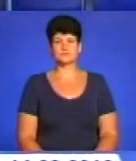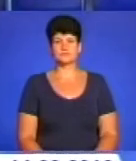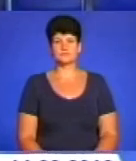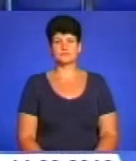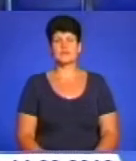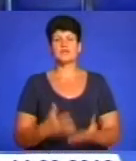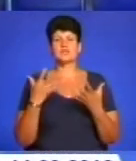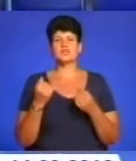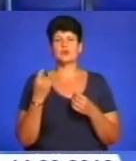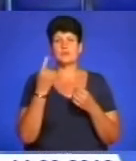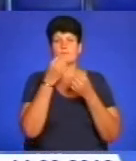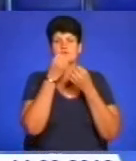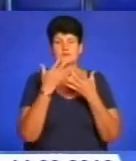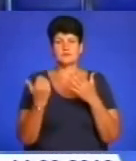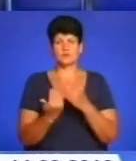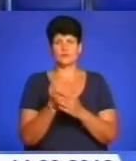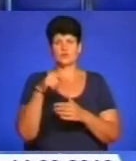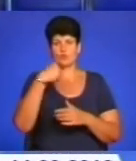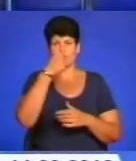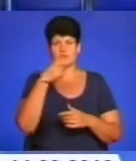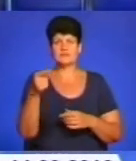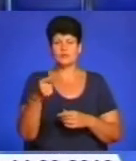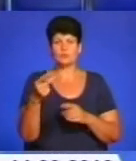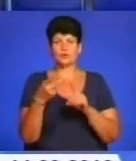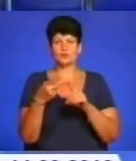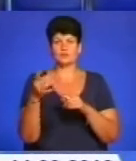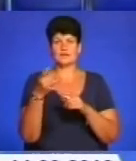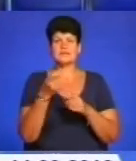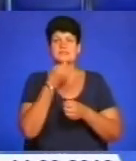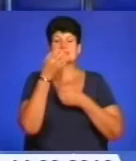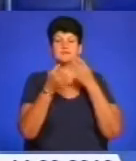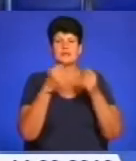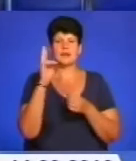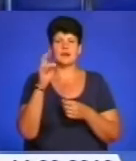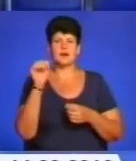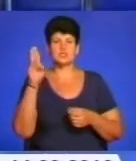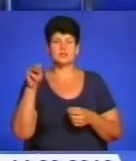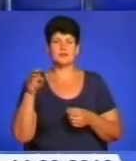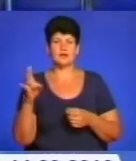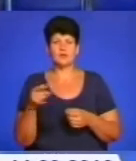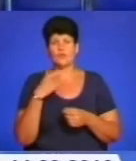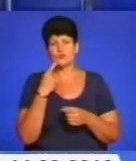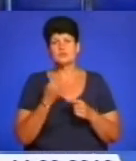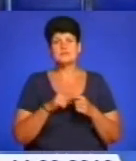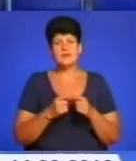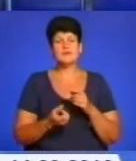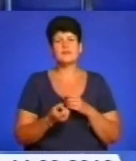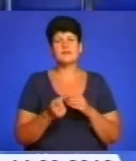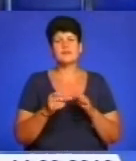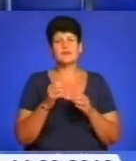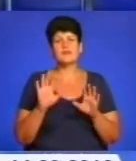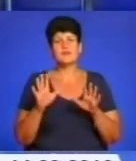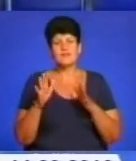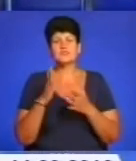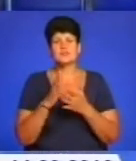І ще одна позитивна новина. Цьогоріч у Тернополі вже вдруге зацвіли каштани. Фахівці стверджують, що таке явище є зовсім не